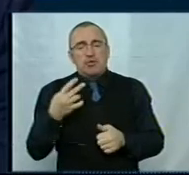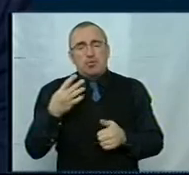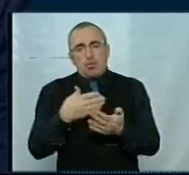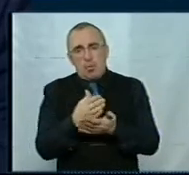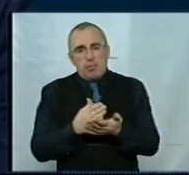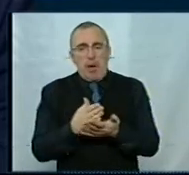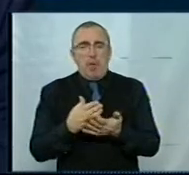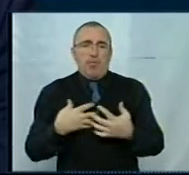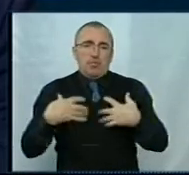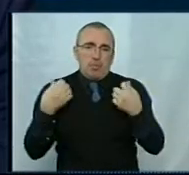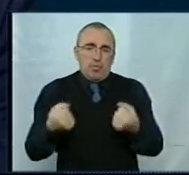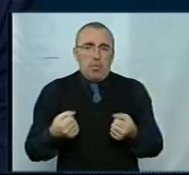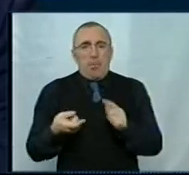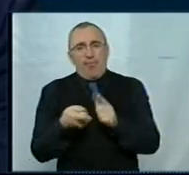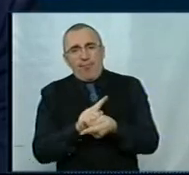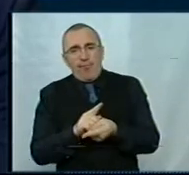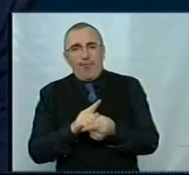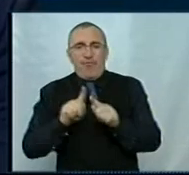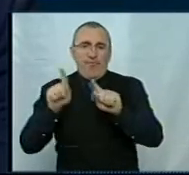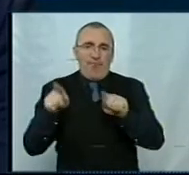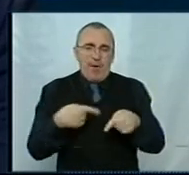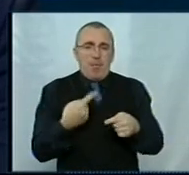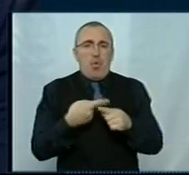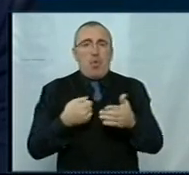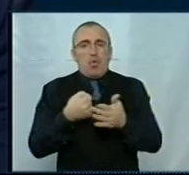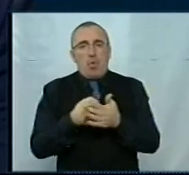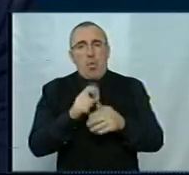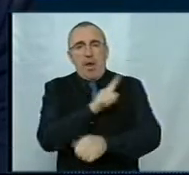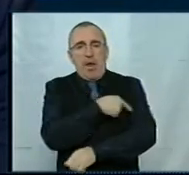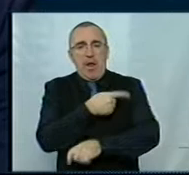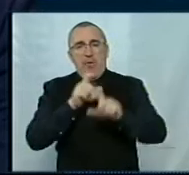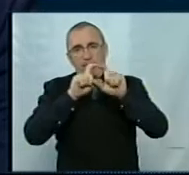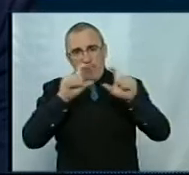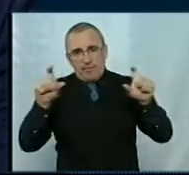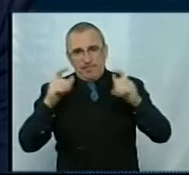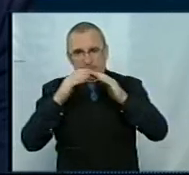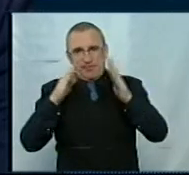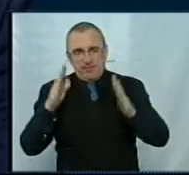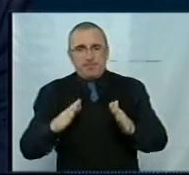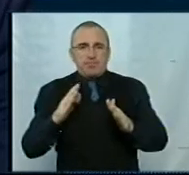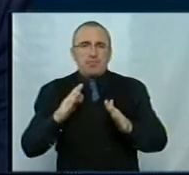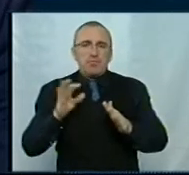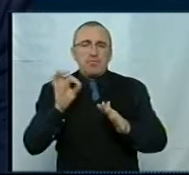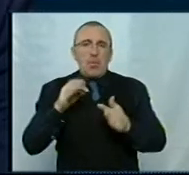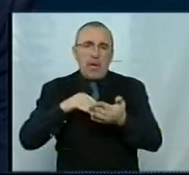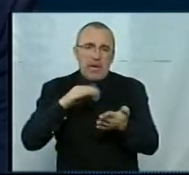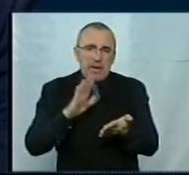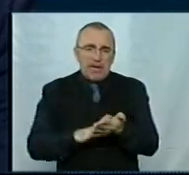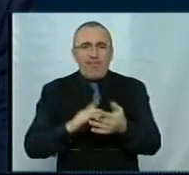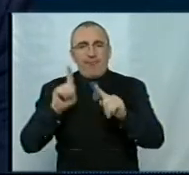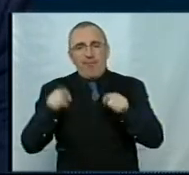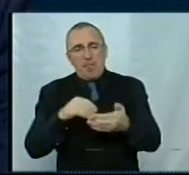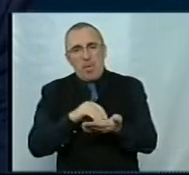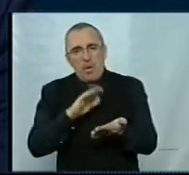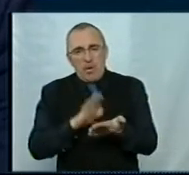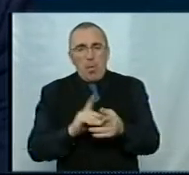змінюють умови, вимоги до лікувального закладу, до етапів реєстрації, до вимог реєстрації, до